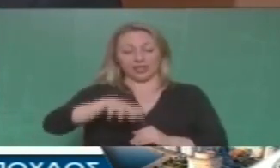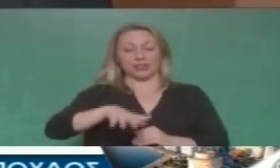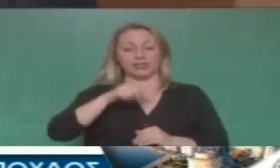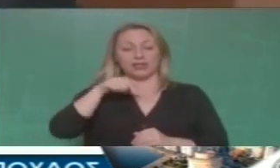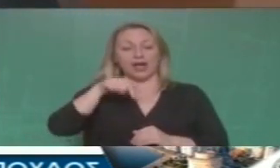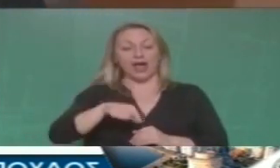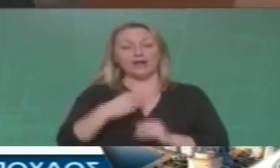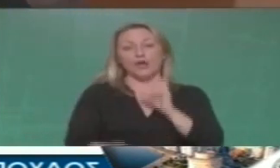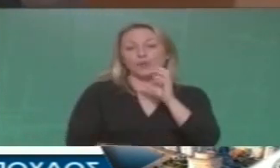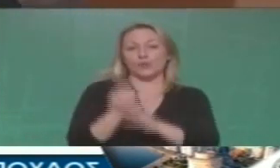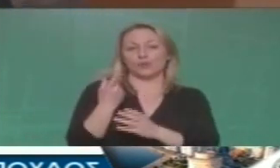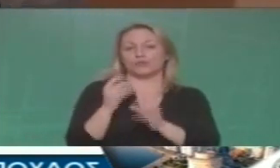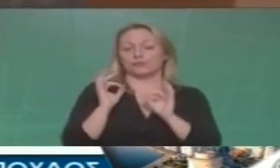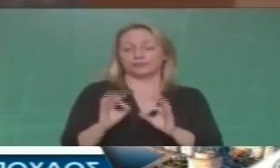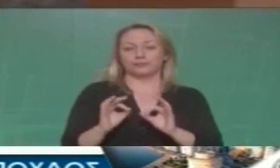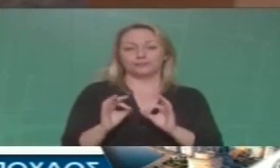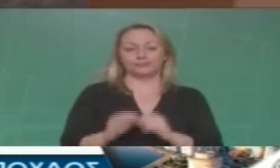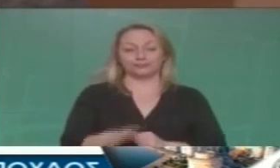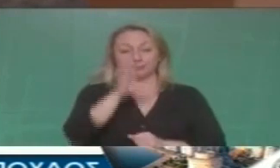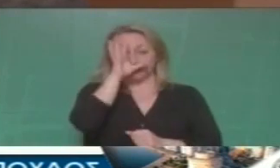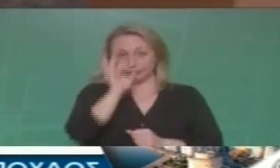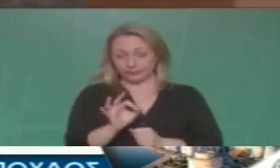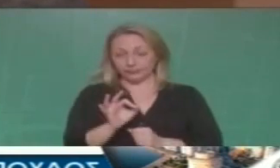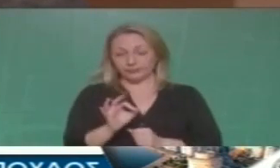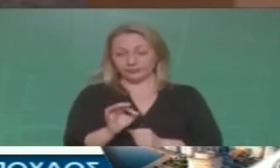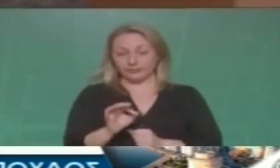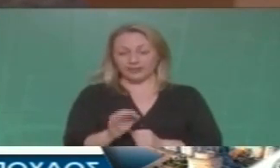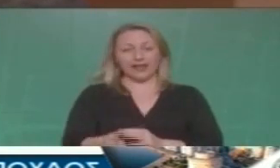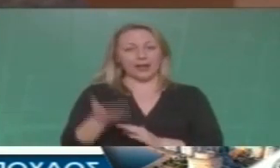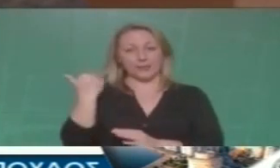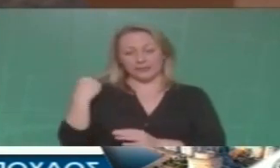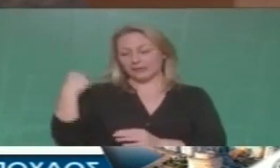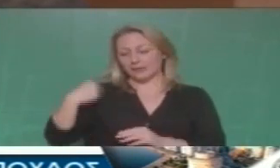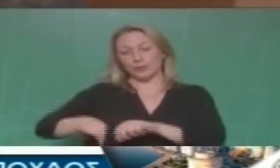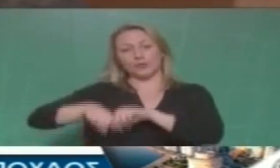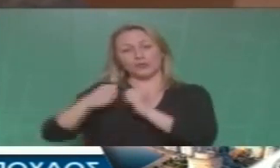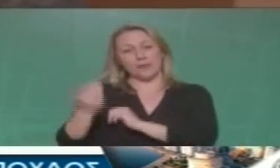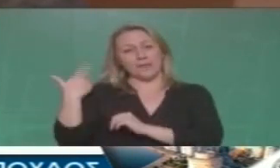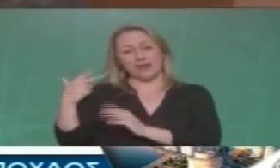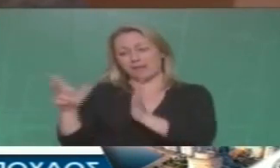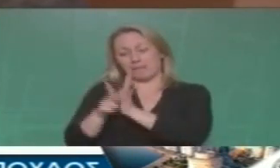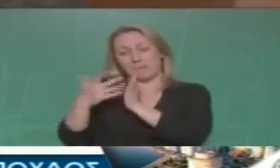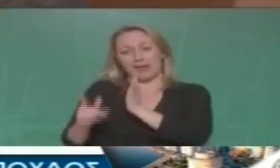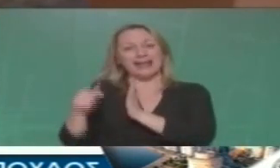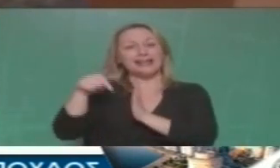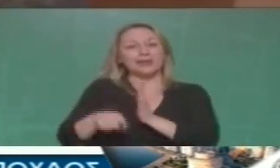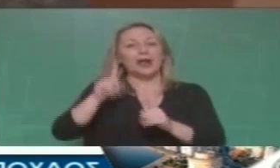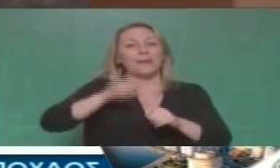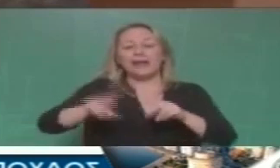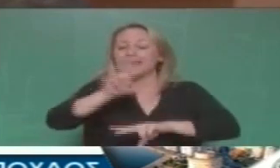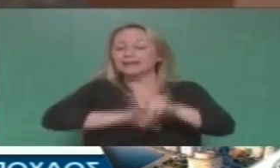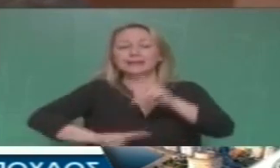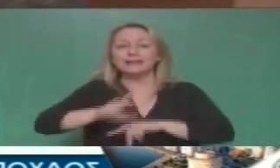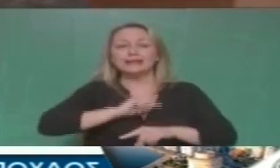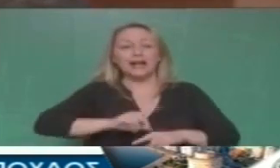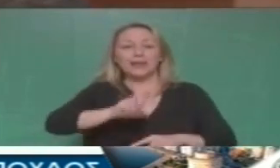εξυγχρονισμένη μορφή Στην πραγματικότητα αυτό έχει υποφασιστεί από το προηγούμενο Δημοτικό Συμβούλιο και σήμερα συζητάμε απρος το μνημόνιο της συνεργασίας μεταξύ